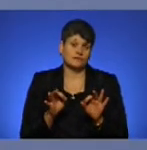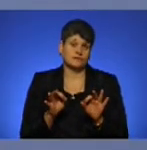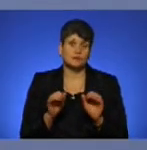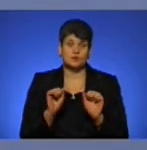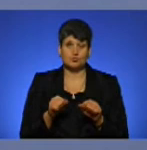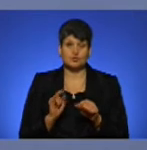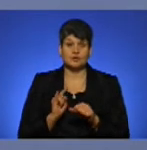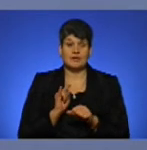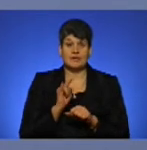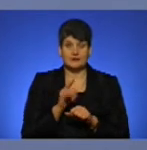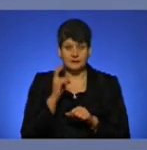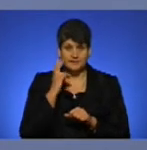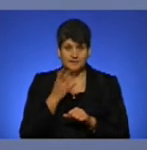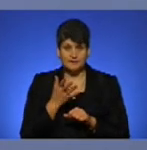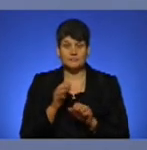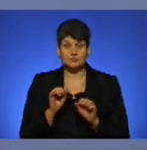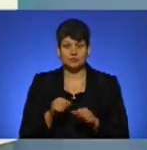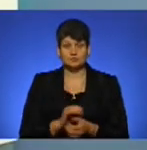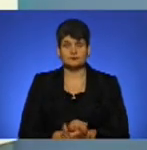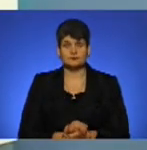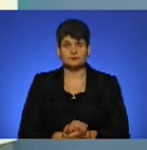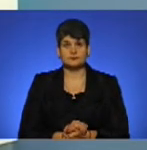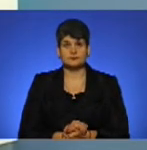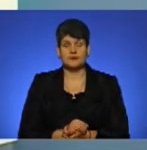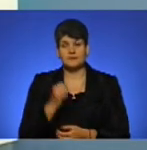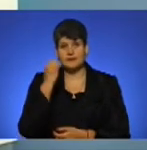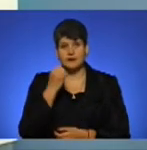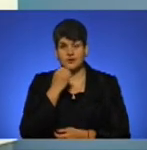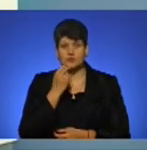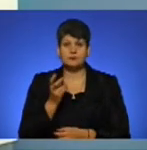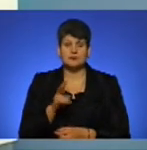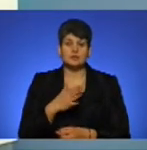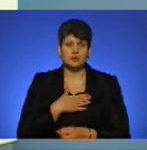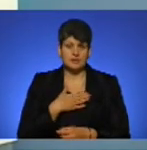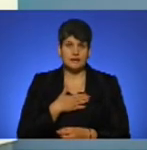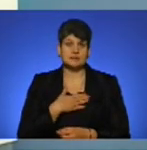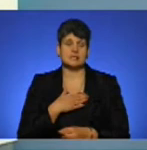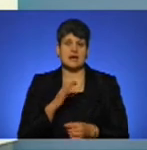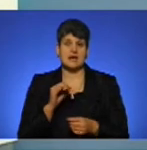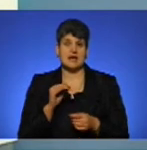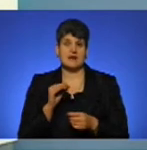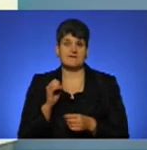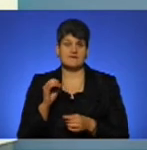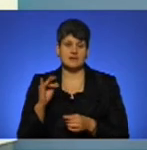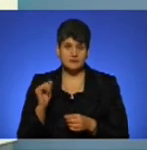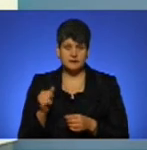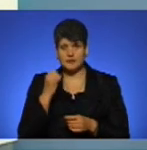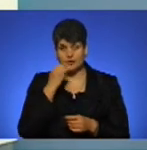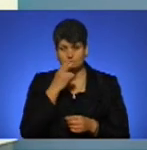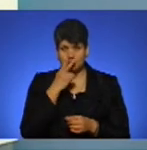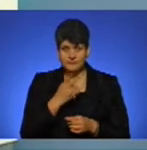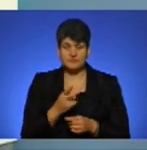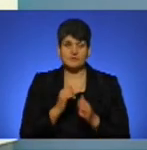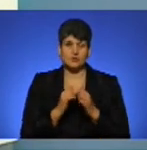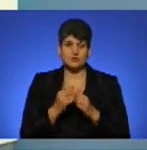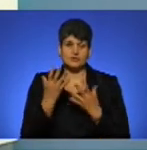зможуть літати до Києва, так? Зможуть. Я вам дякую, що прийшли до нас на ефір. Глядачам дякую, що дивилися нас. Дивіться нас кожного